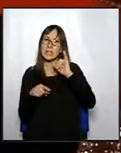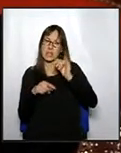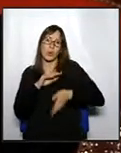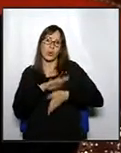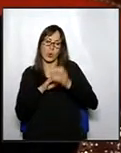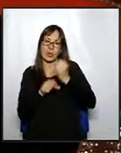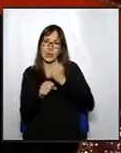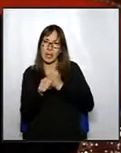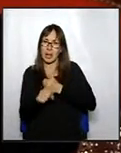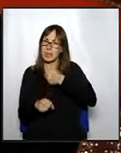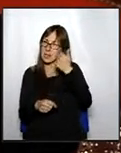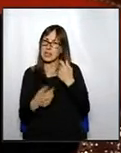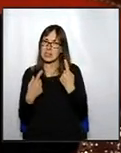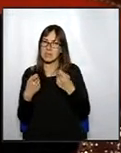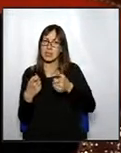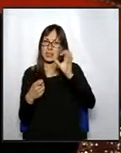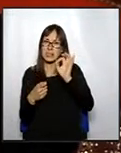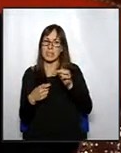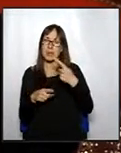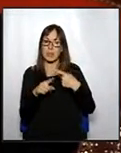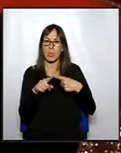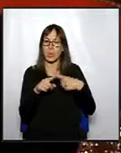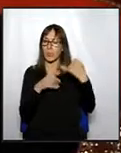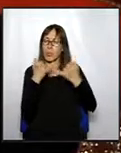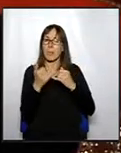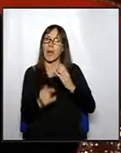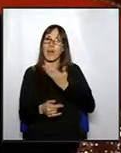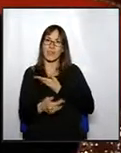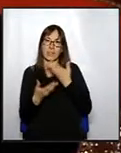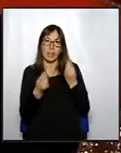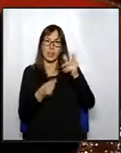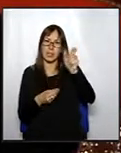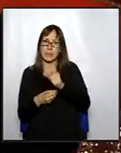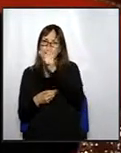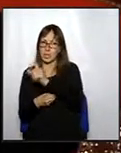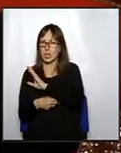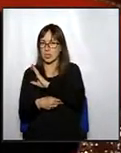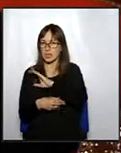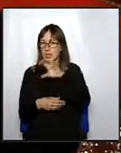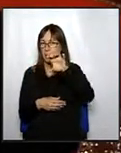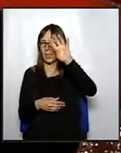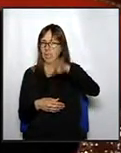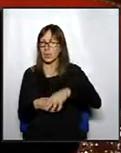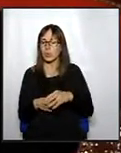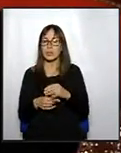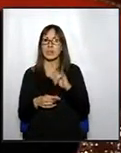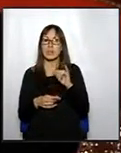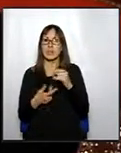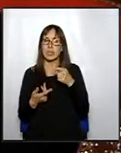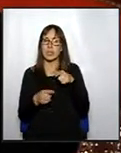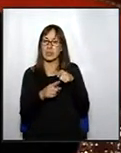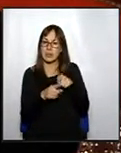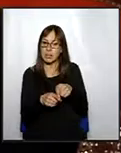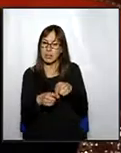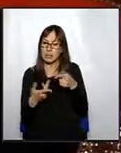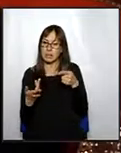treballant més perquè estem parlant d'uns problemes que afecten a moltes persones del nostre país i crec que s'hi comportaria una de les coses que